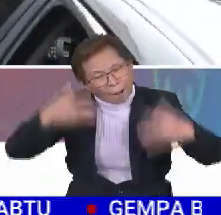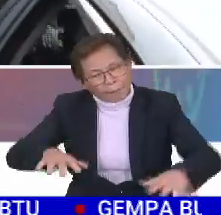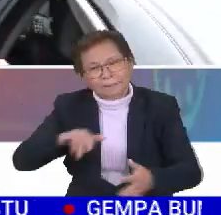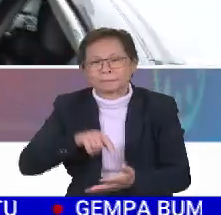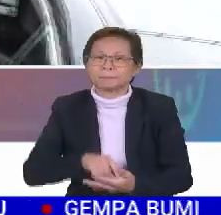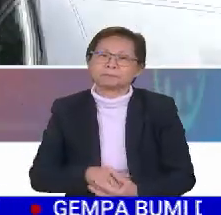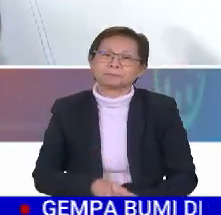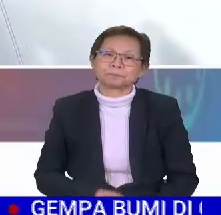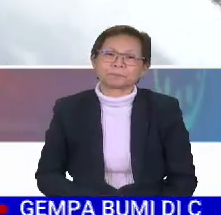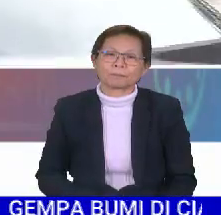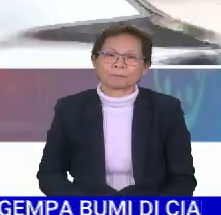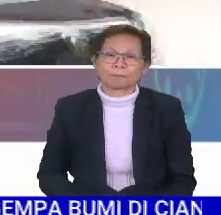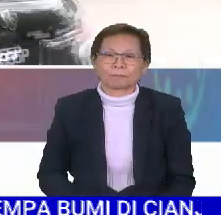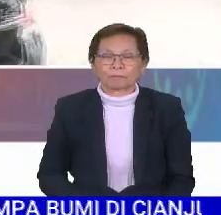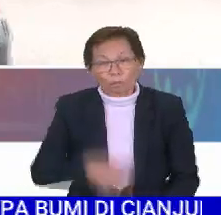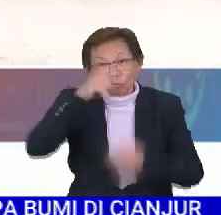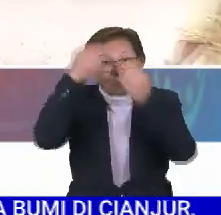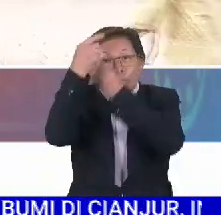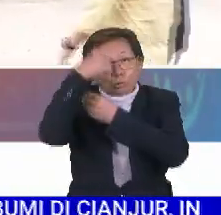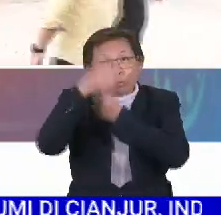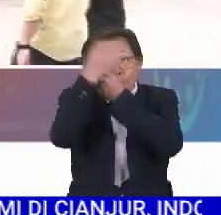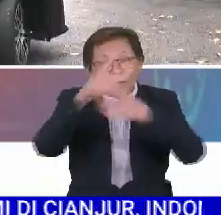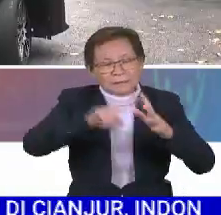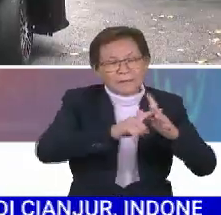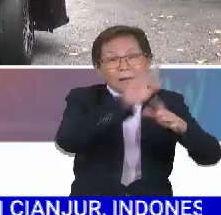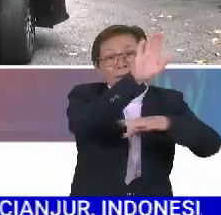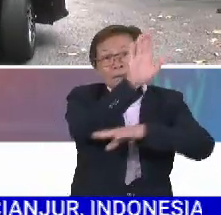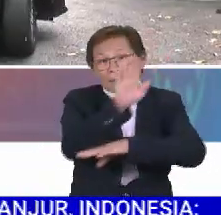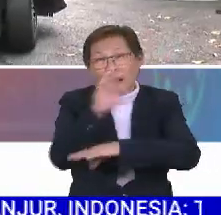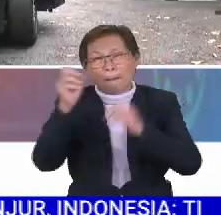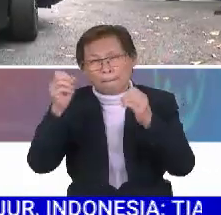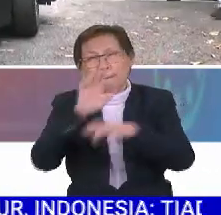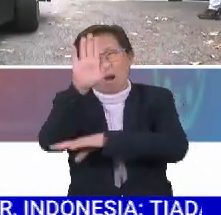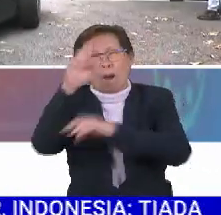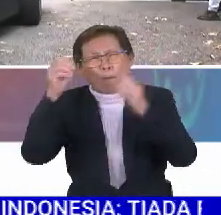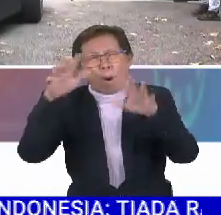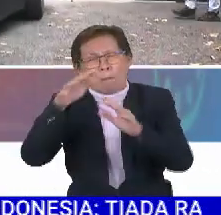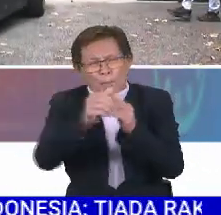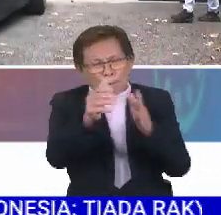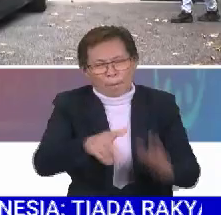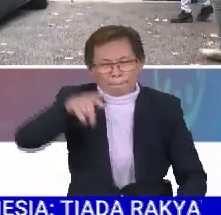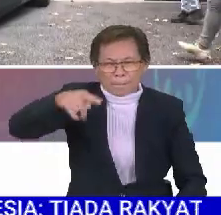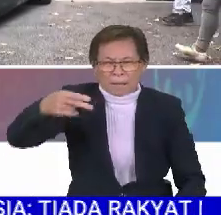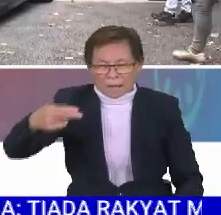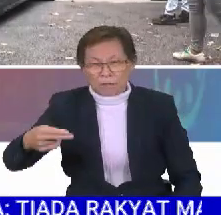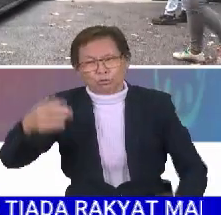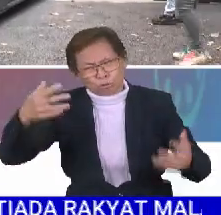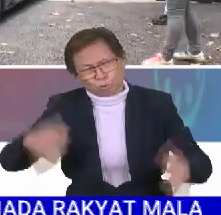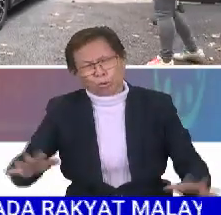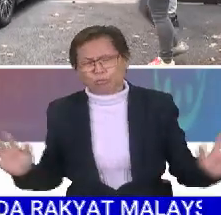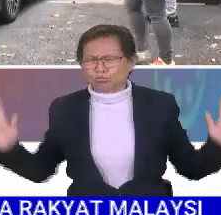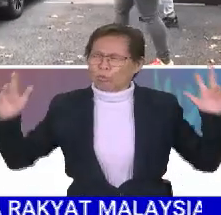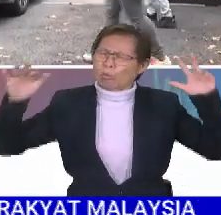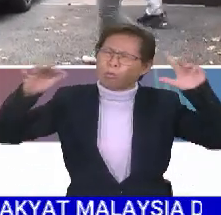ini. Dan untuk malam-malam juga sejak tengah hari tadi, ramai pimpinan Pakatan Harapan telahpun